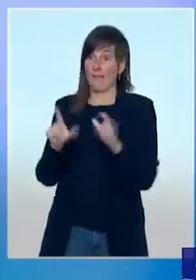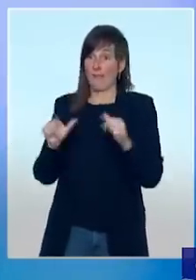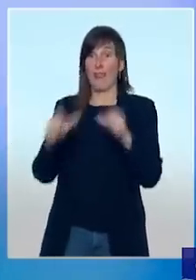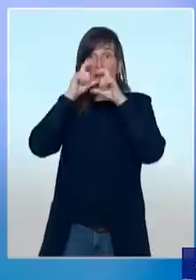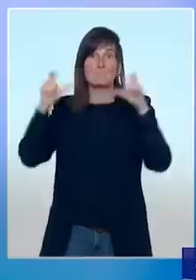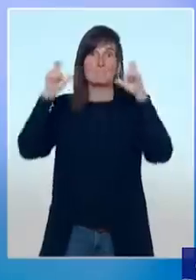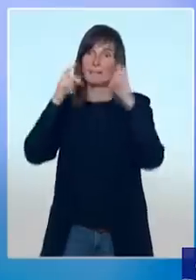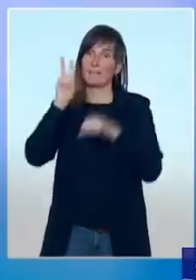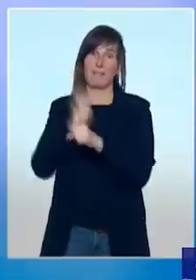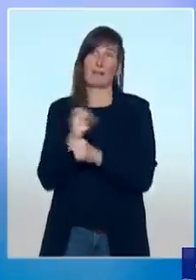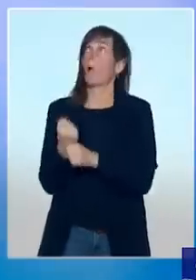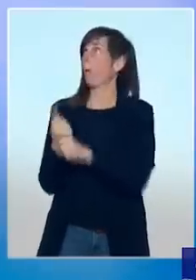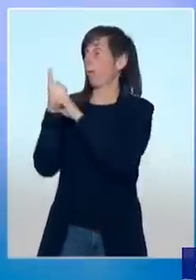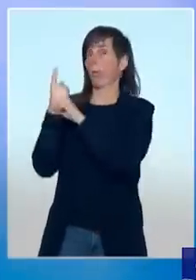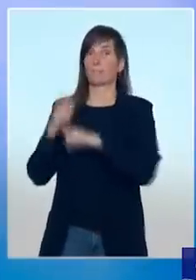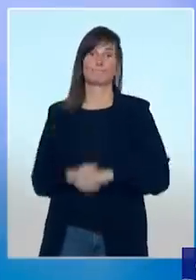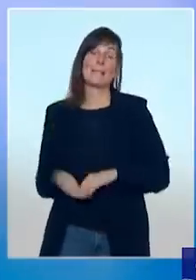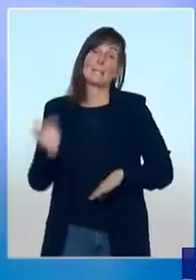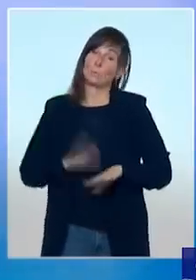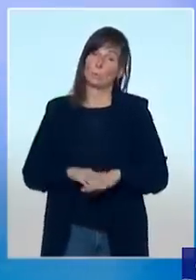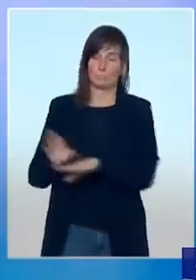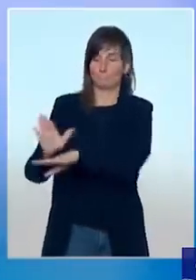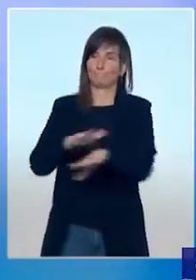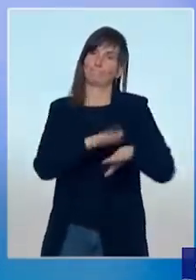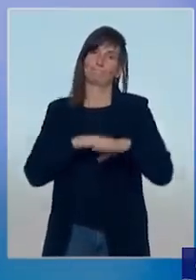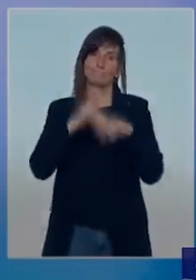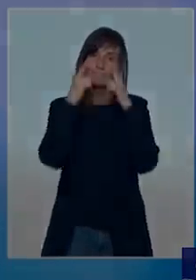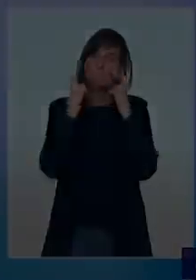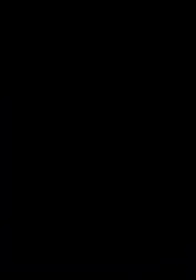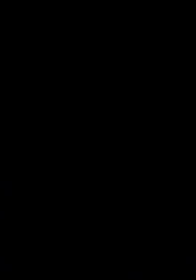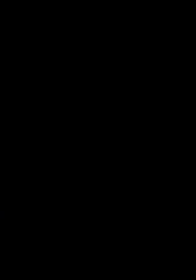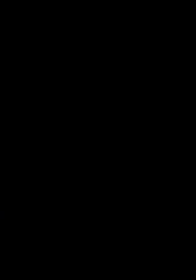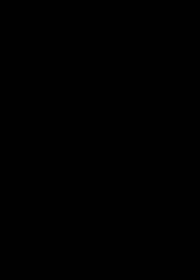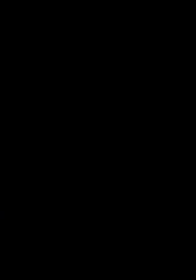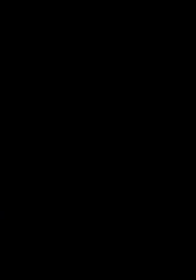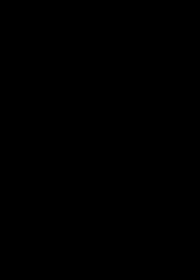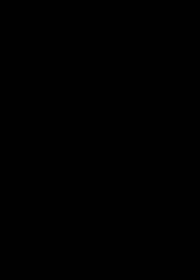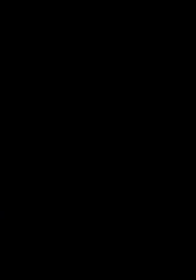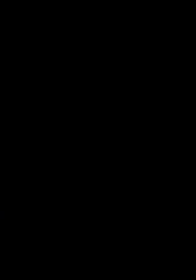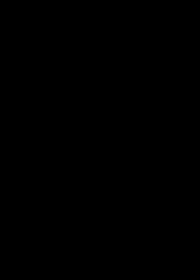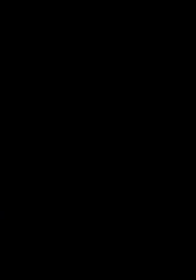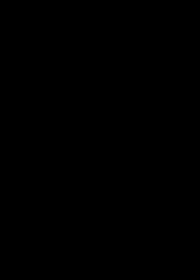général de prudence et aussi comme le font beaucoup de pays voisins.